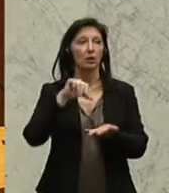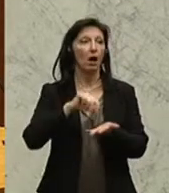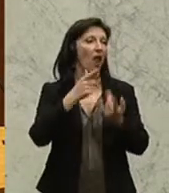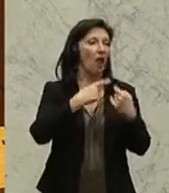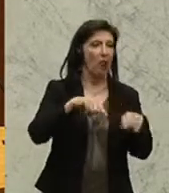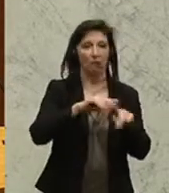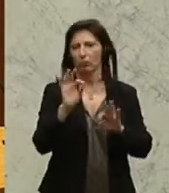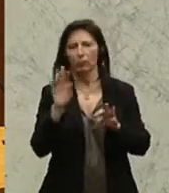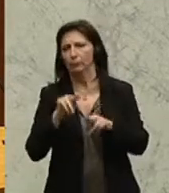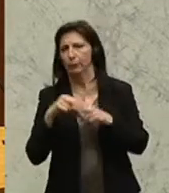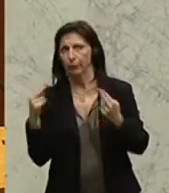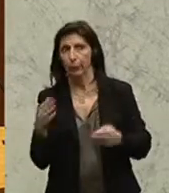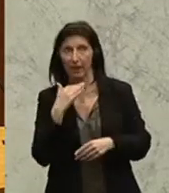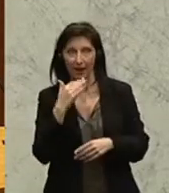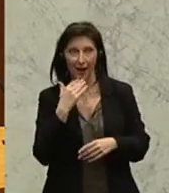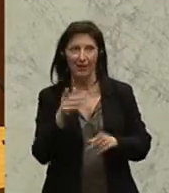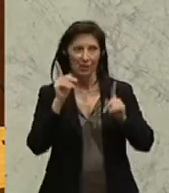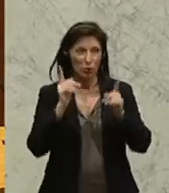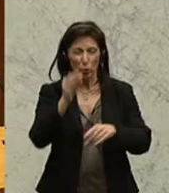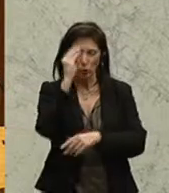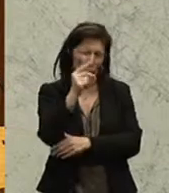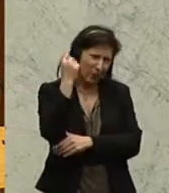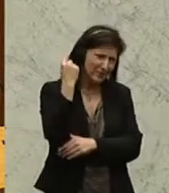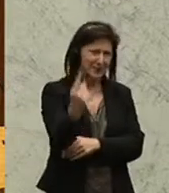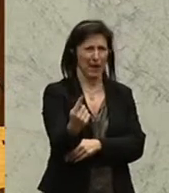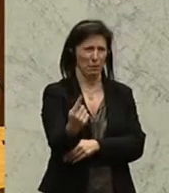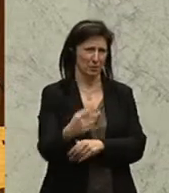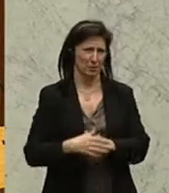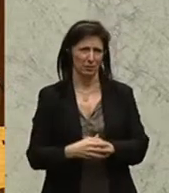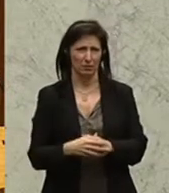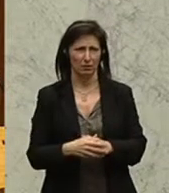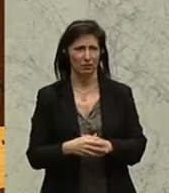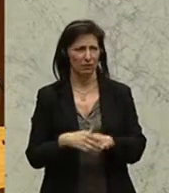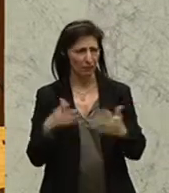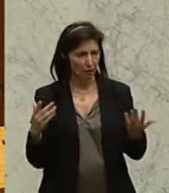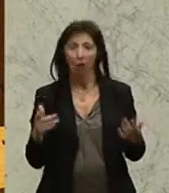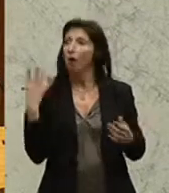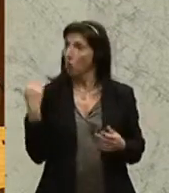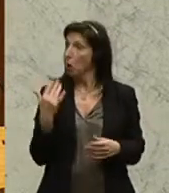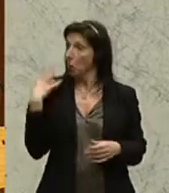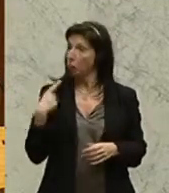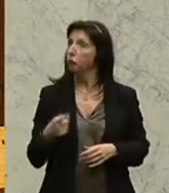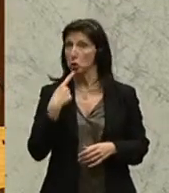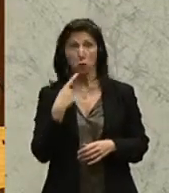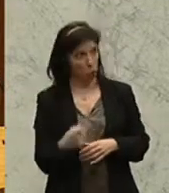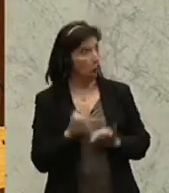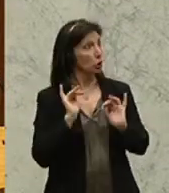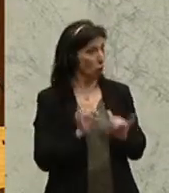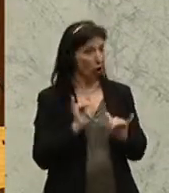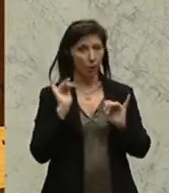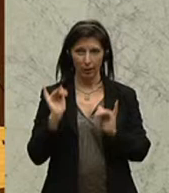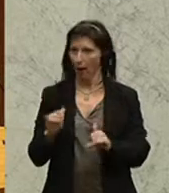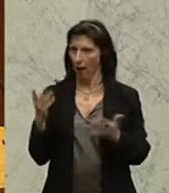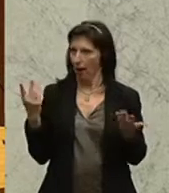im Land oder im Bund, hin zu den Standorten. Das sagen wir in Sonntagsreden immer wieder. Aber auch